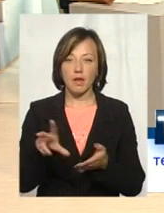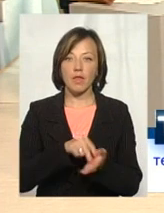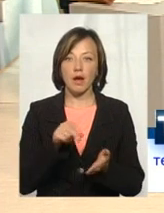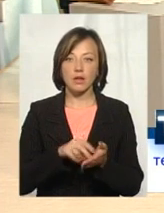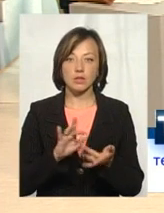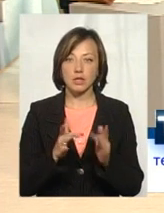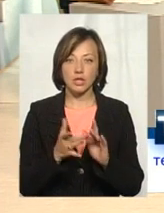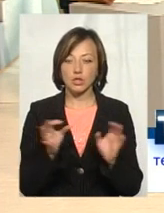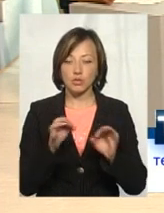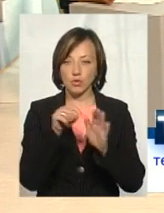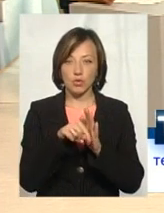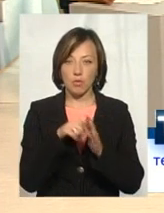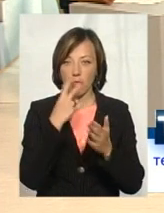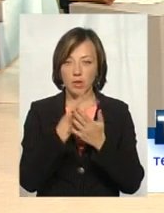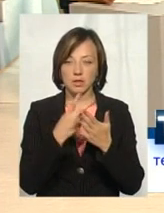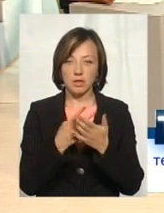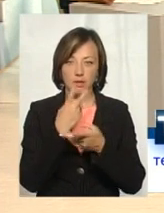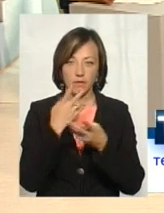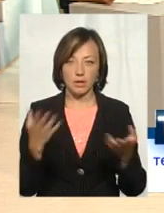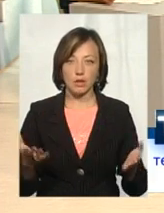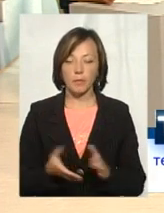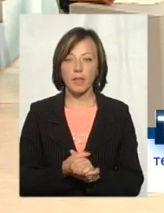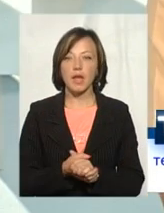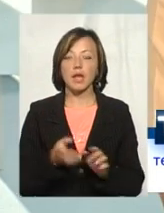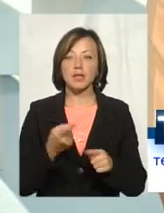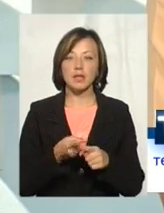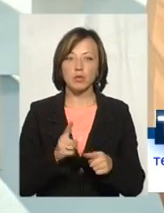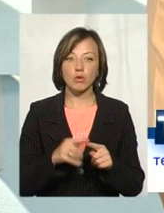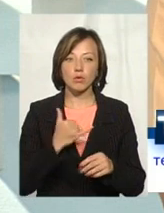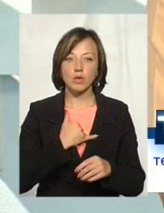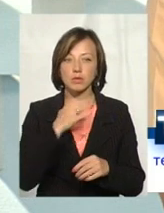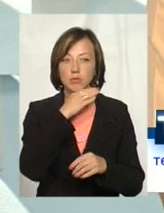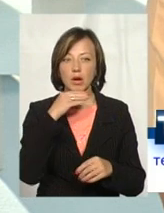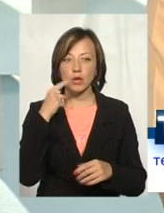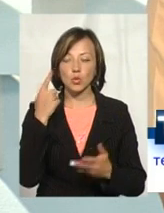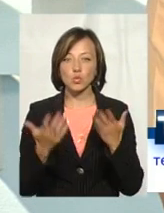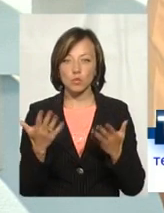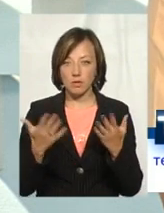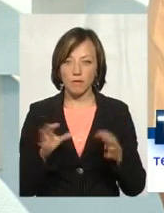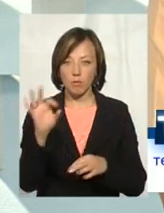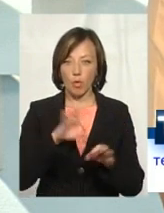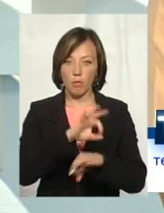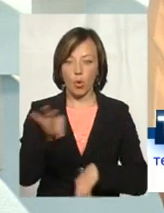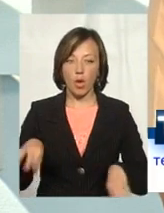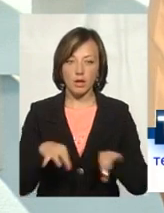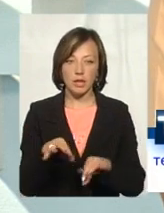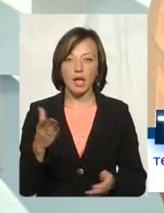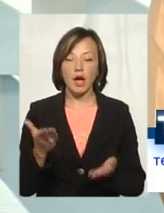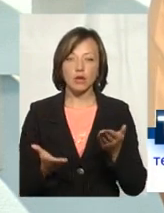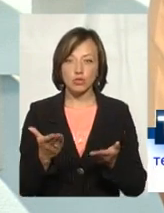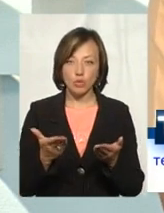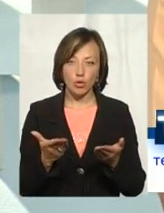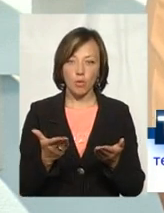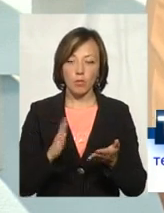які не говорять ніякі показники. Тому у нас дуже багато сумнів щодо самого проєкту. Скажімо так, якщо